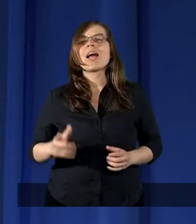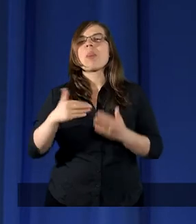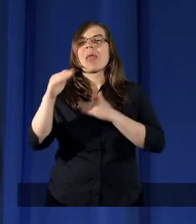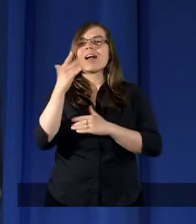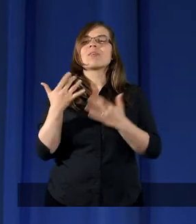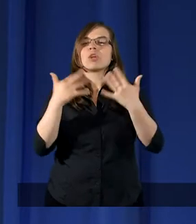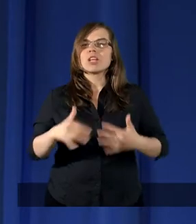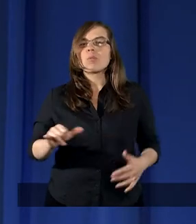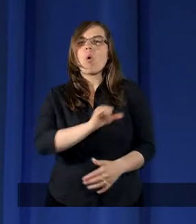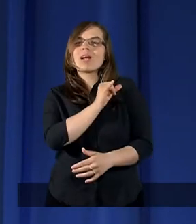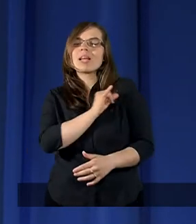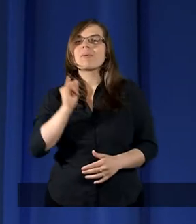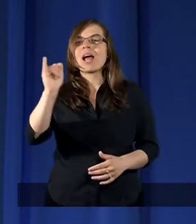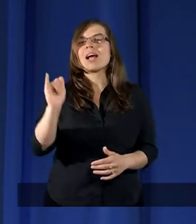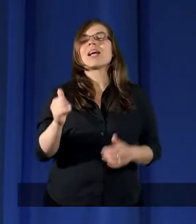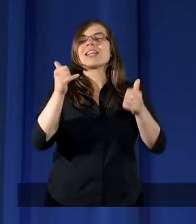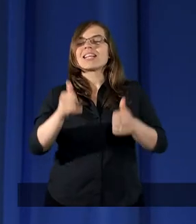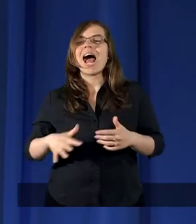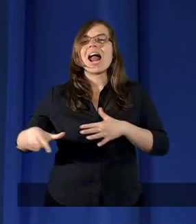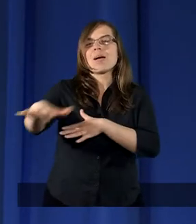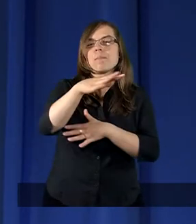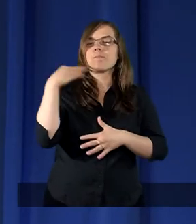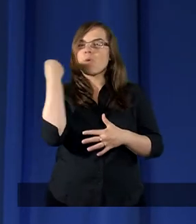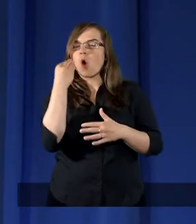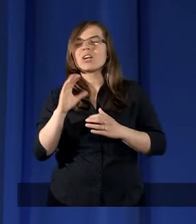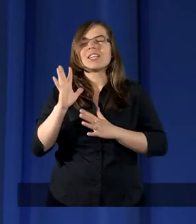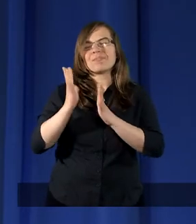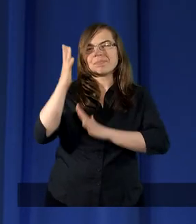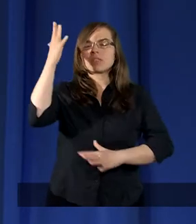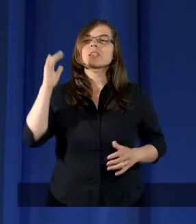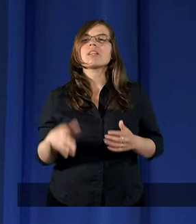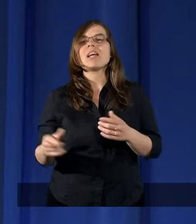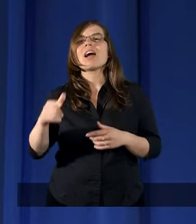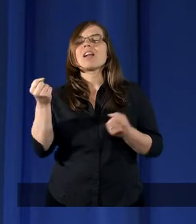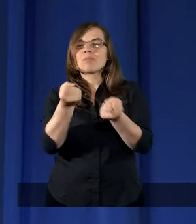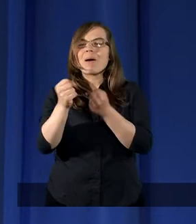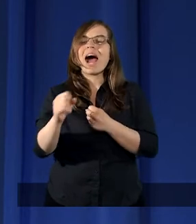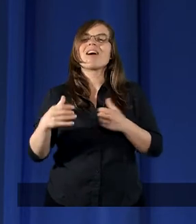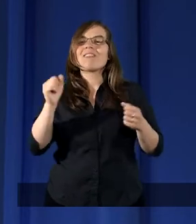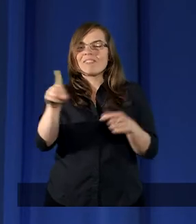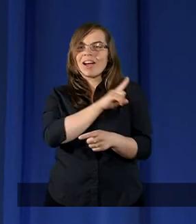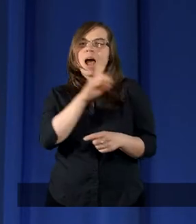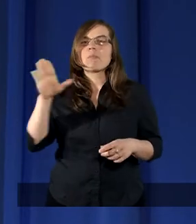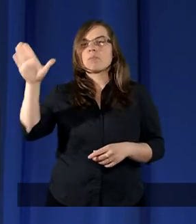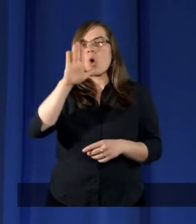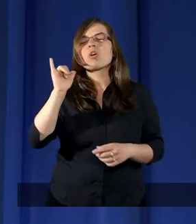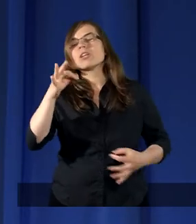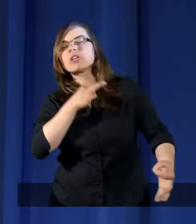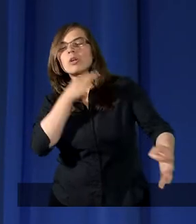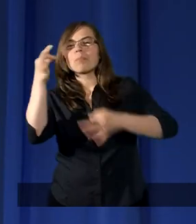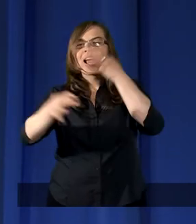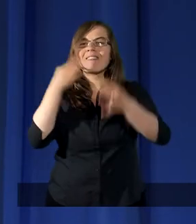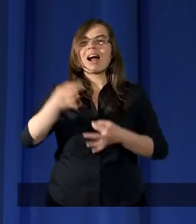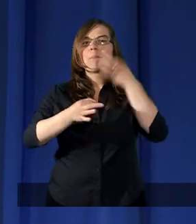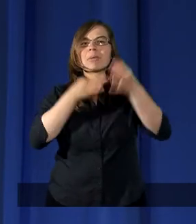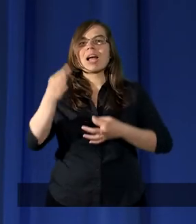Jego, ci stali nad morzem szklistym, trzymając harfy Boże i śpiewali pieśń